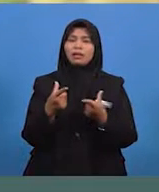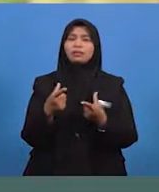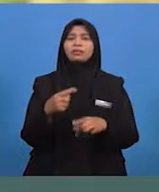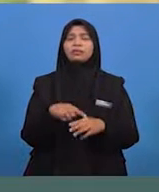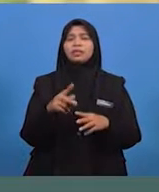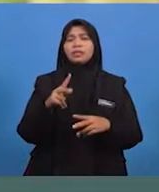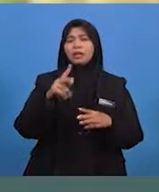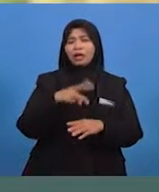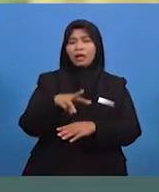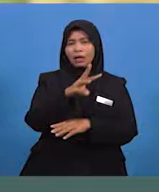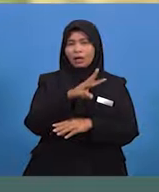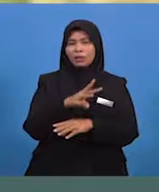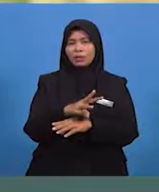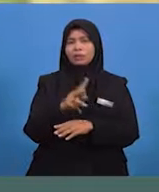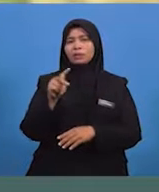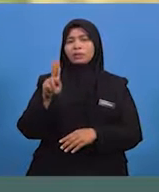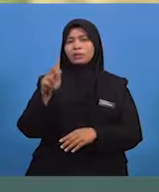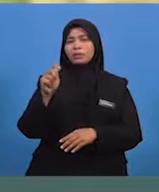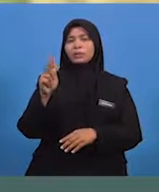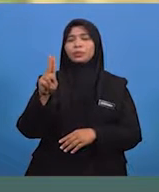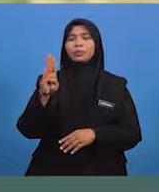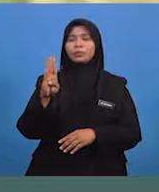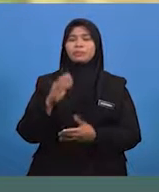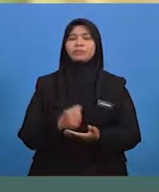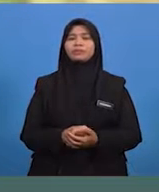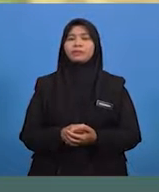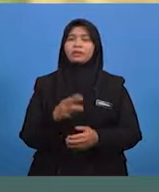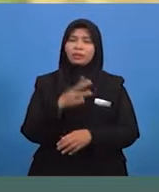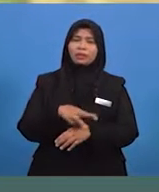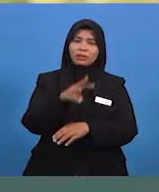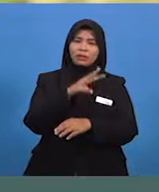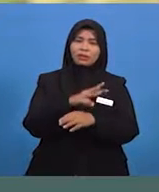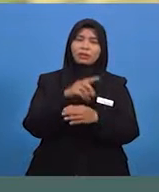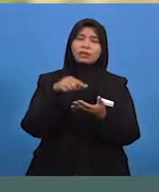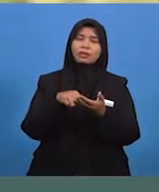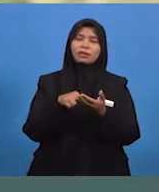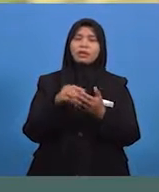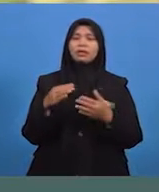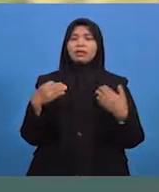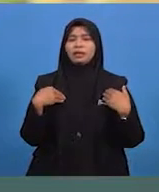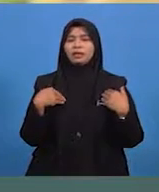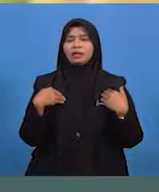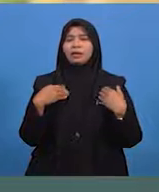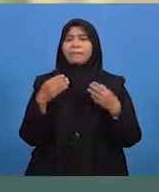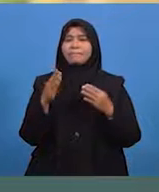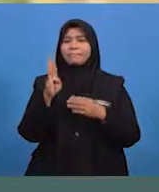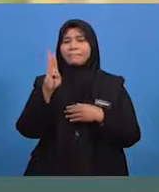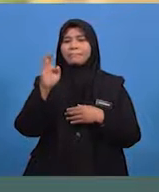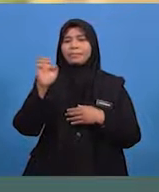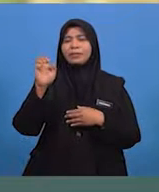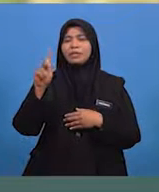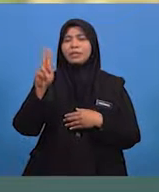mempunyai glasier. Kawasan-kawasan ini mengalami pembekuan dan pencairan